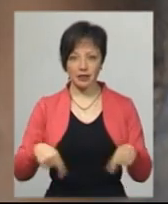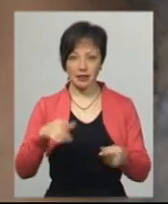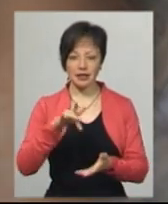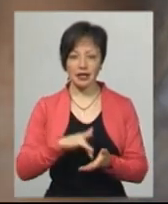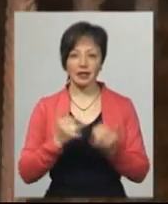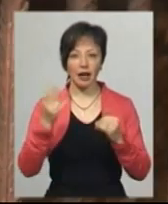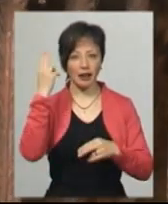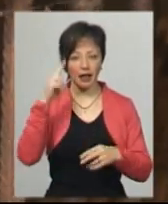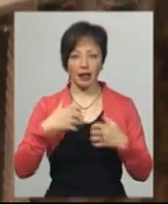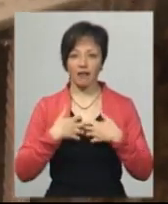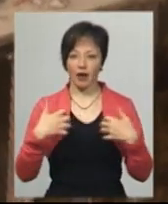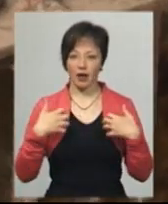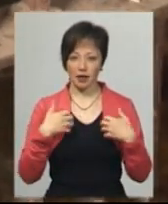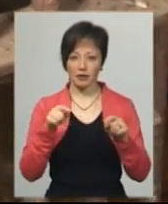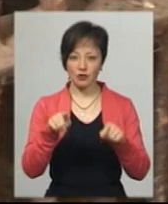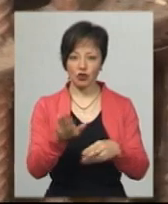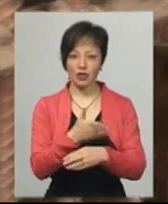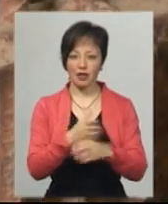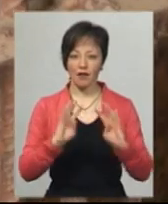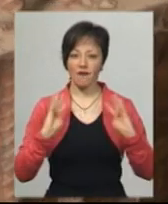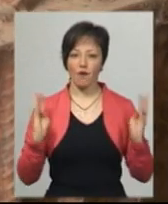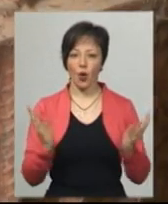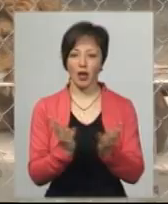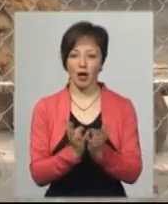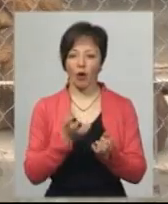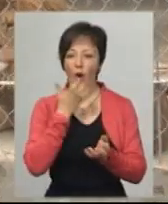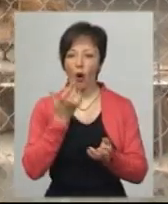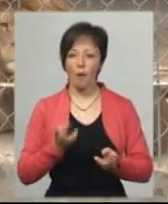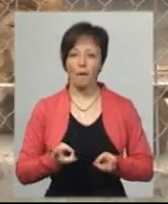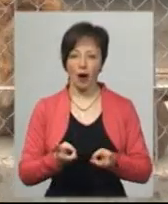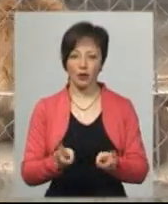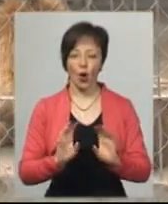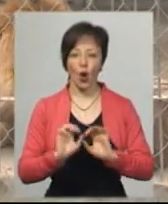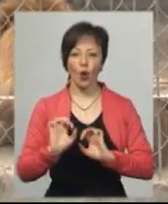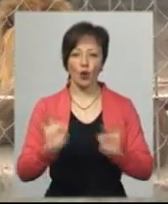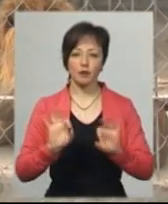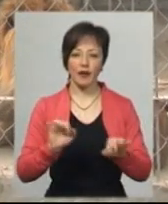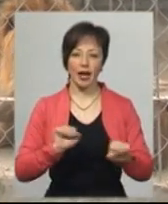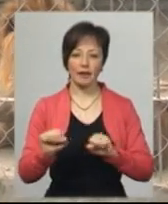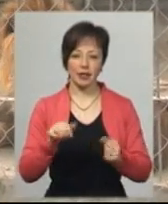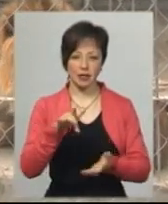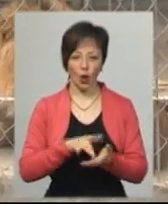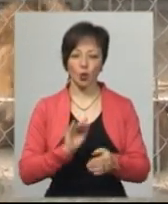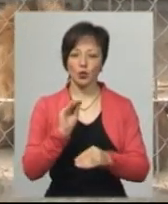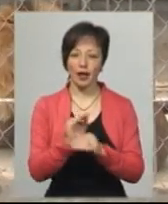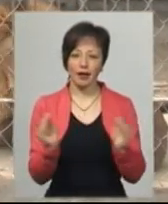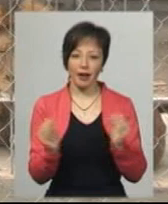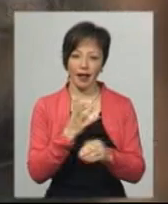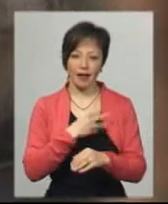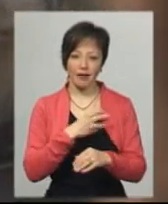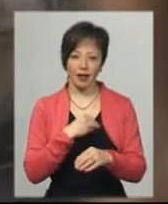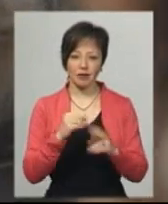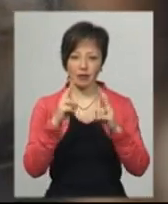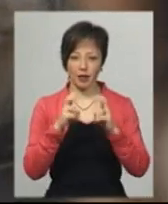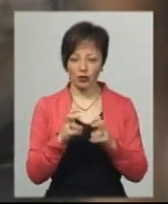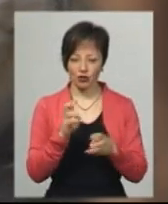тварин. Наразі вони знаходяться у тій частині вольєру, яка опалюється, розповідає керівник центру Сергій Пальохін. Додає, левенят оглянули лише через